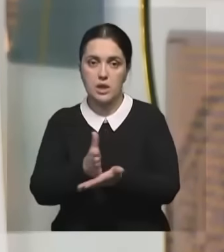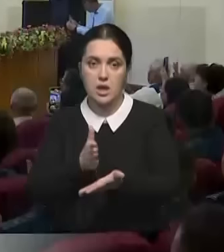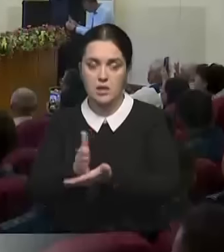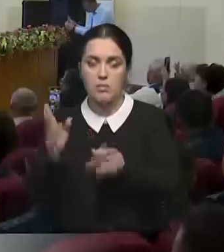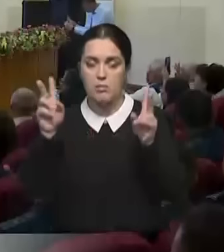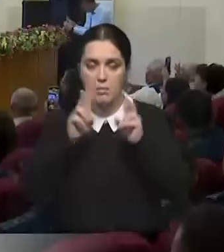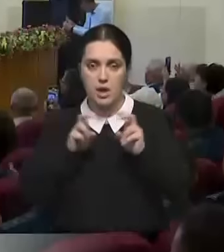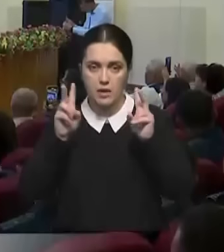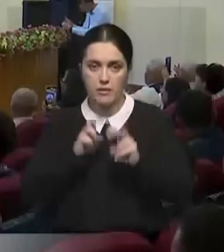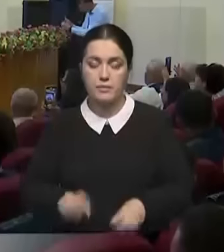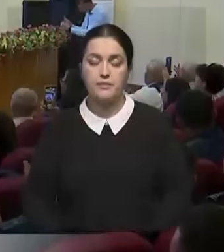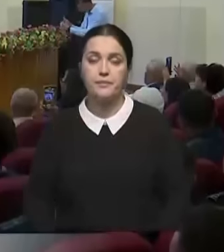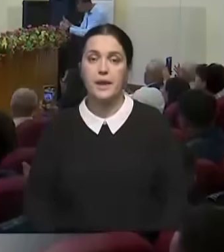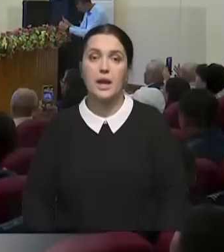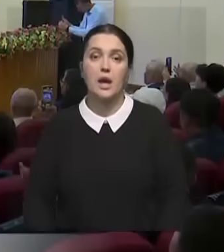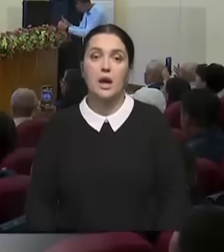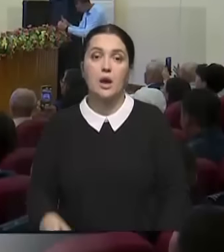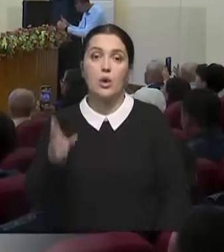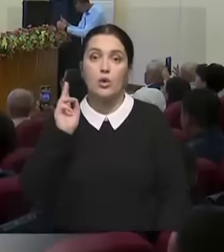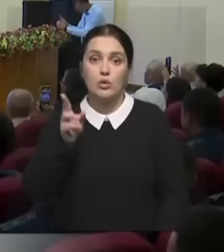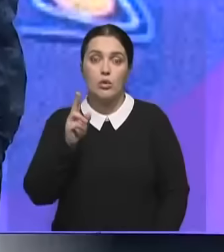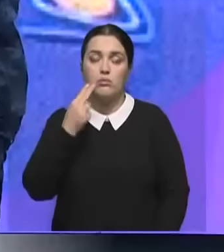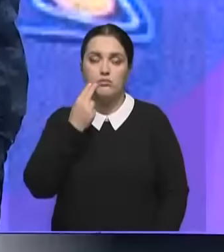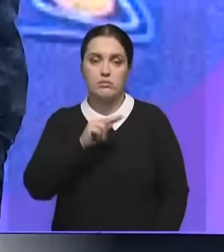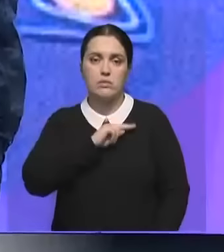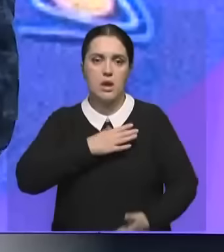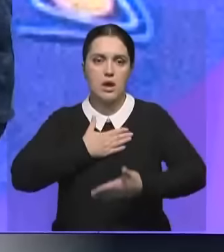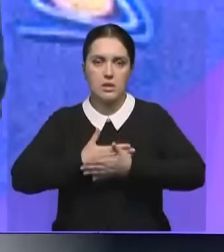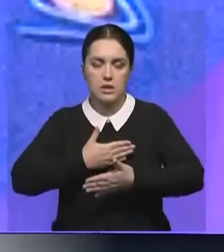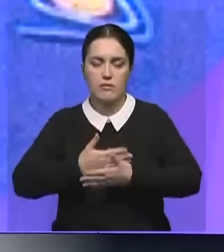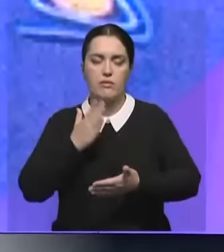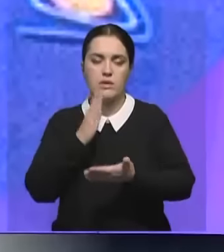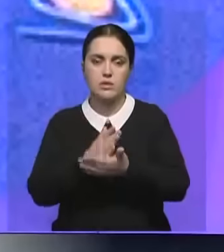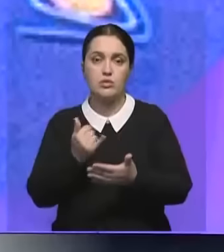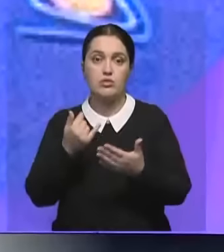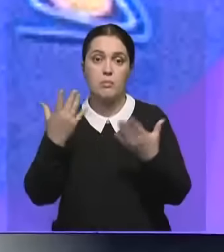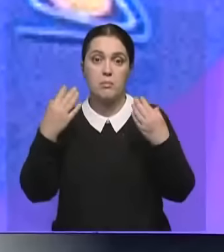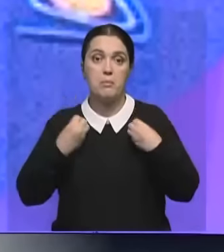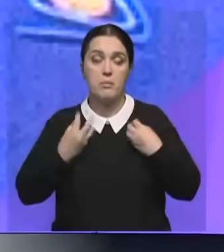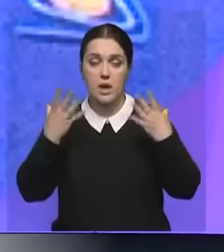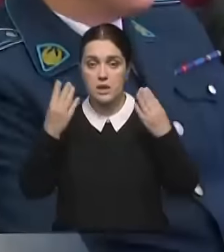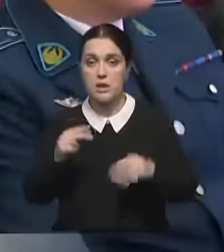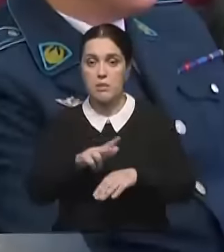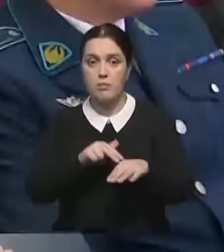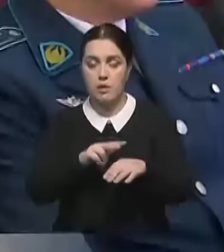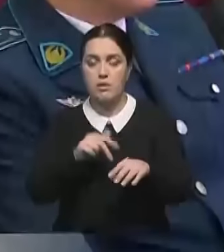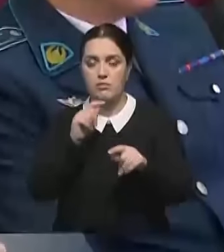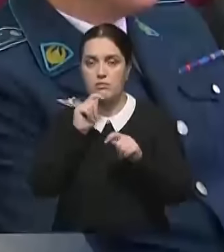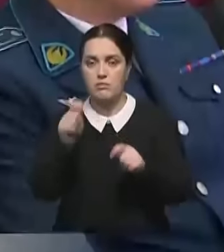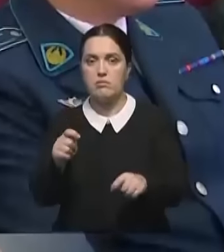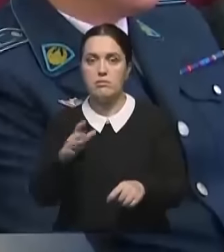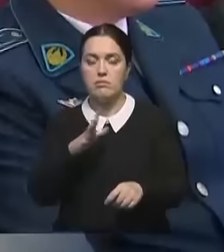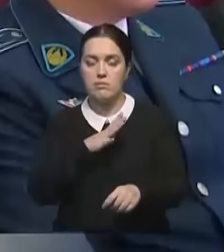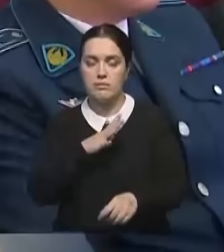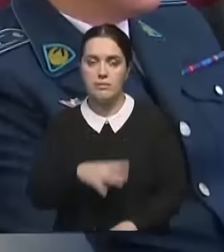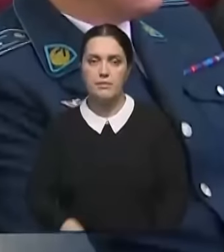результат. Отметили сегодня и лучших работников сферы. Ко дню полиции ведомственные награды получили лучшие полицейские регионы.